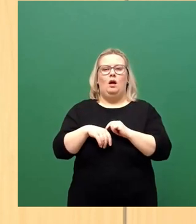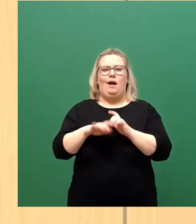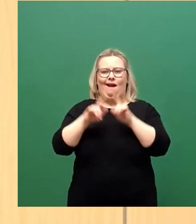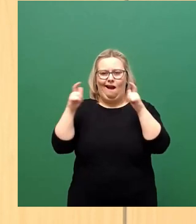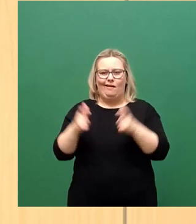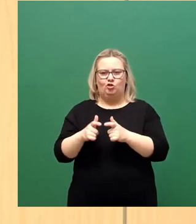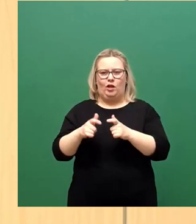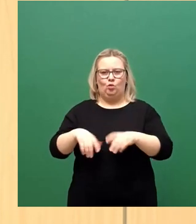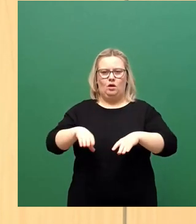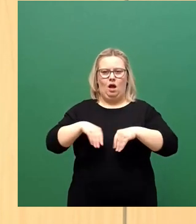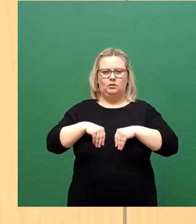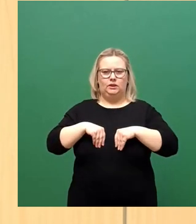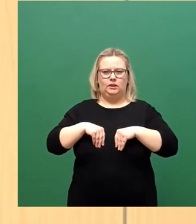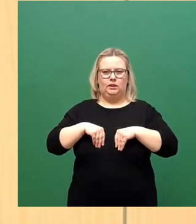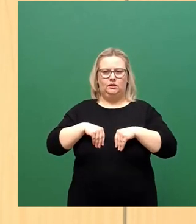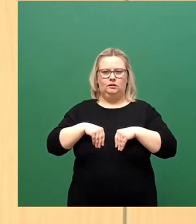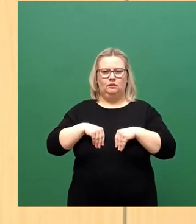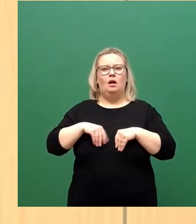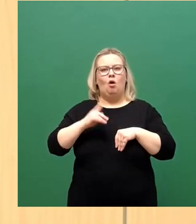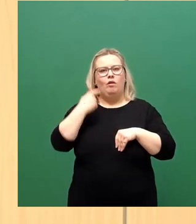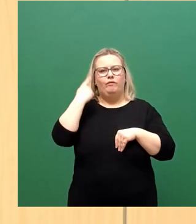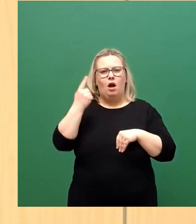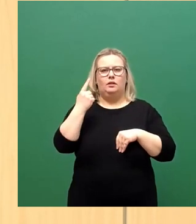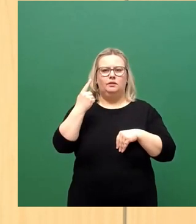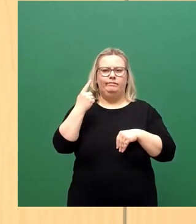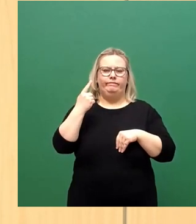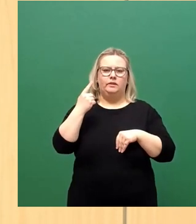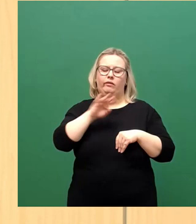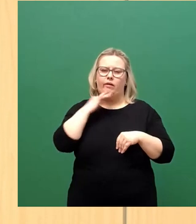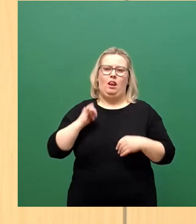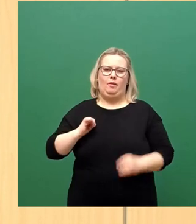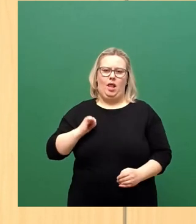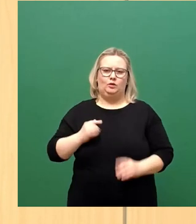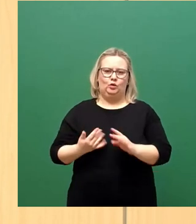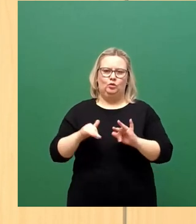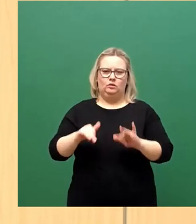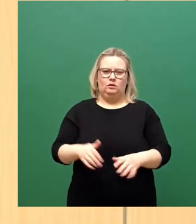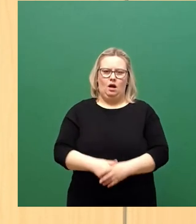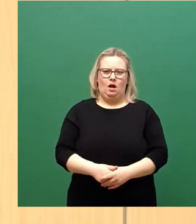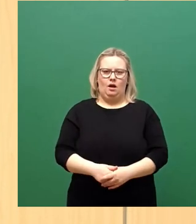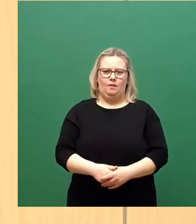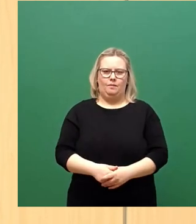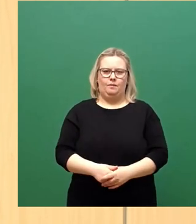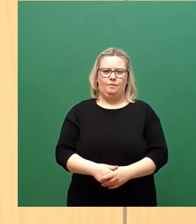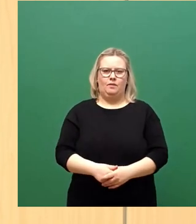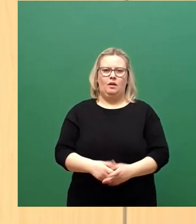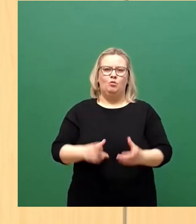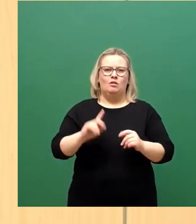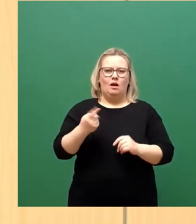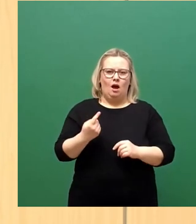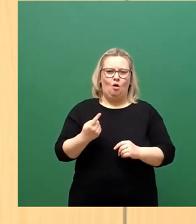wenn es auf Dauer ziemlich belastend ist. Die nicht unerhebliche